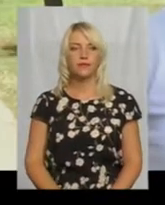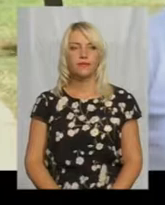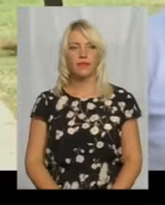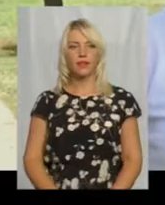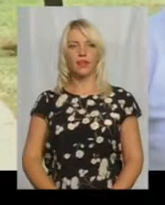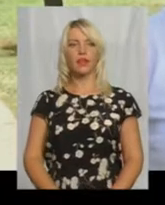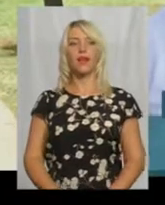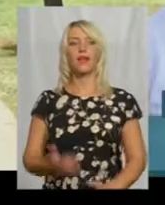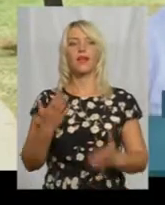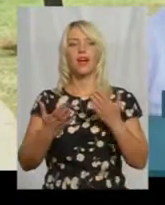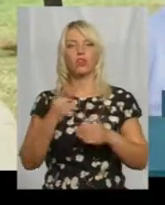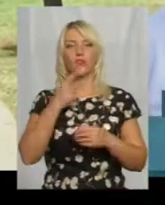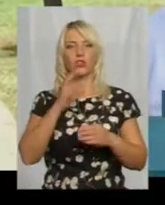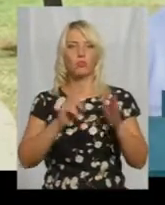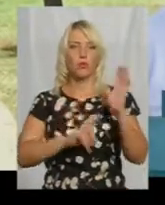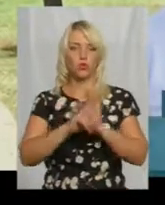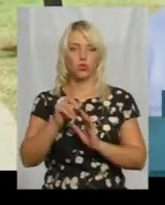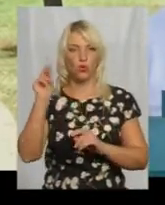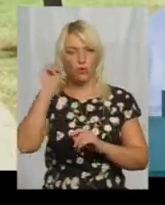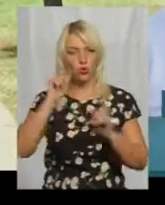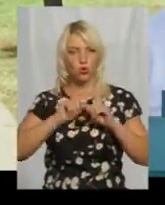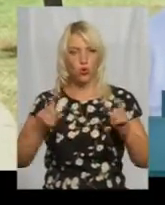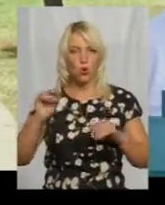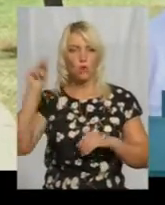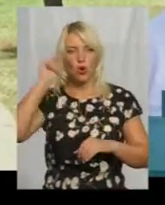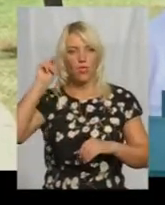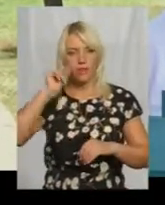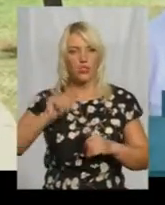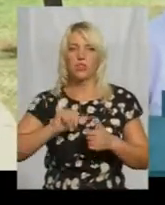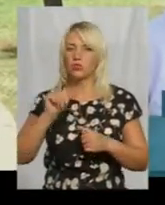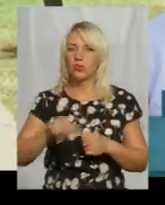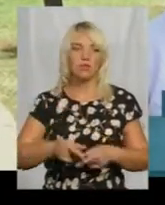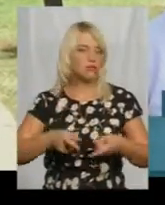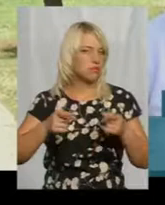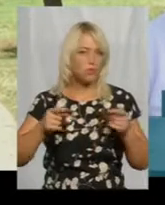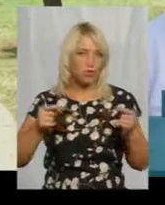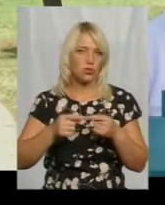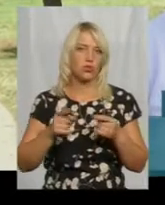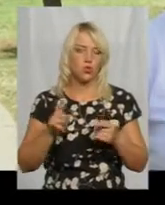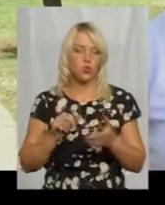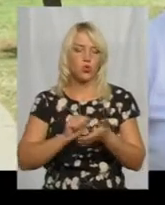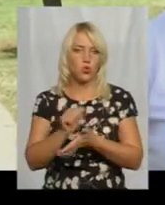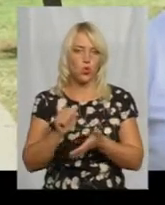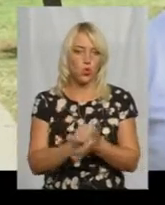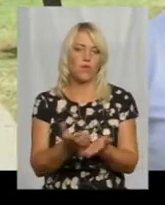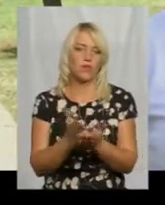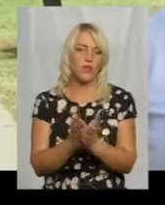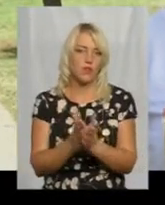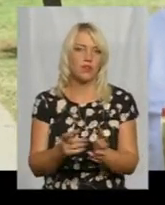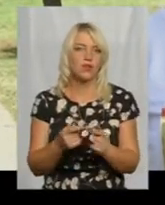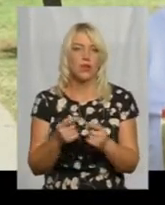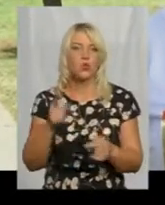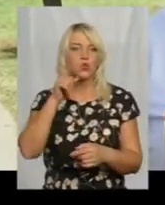Якщо говорити про початкову школу і про навчання, зокрема, то звичайно, що друковані варіанти набагато зручніші, набагато